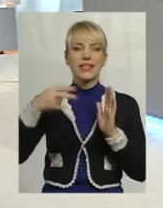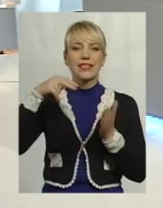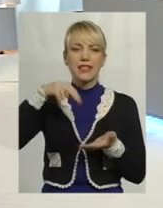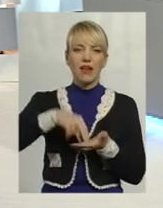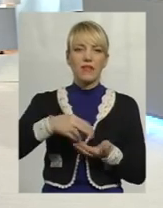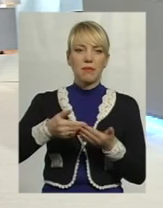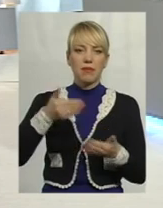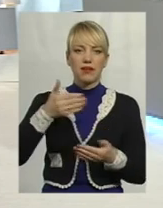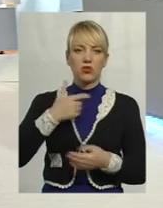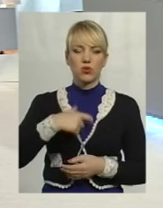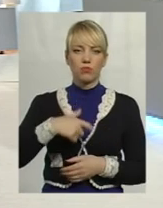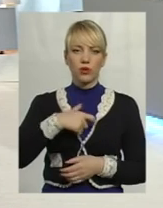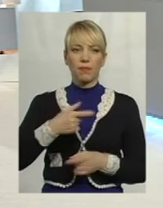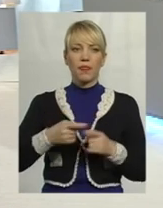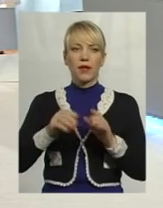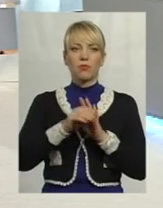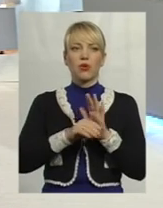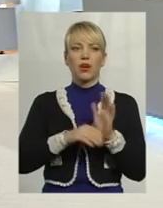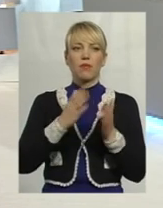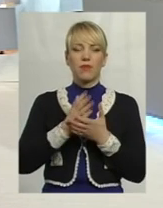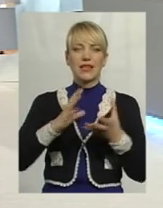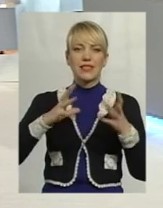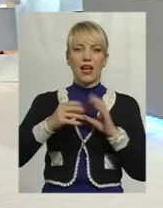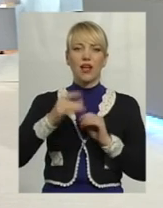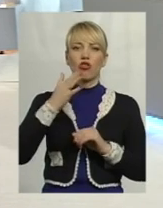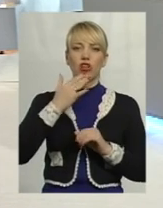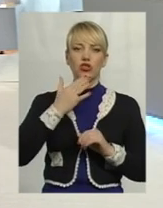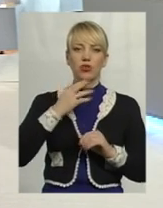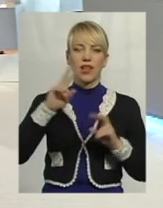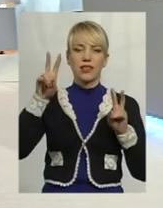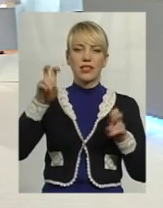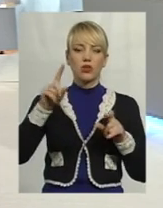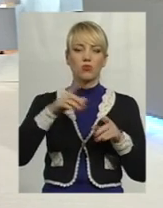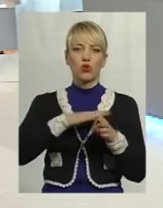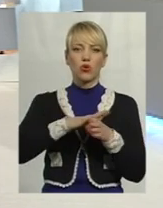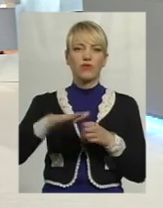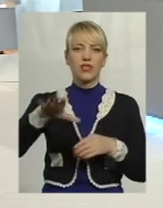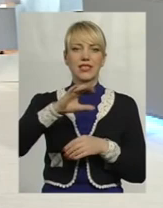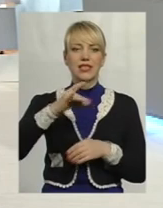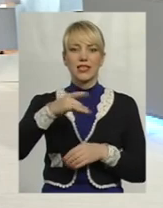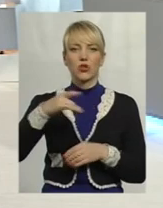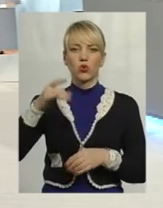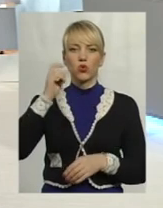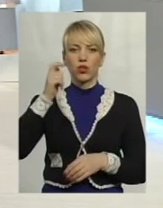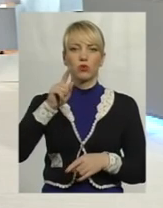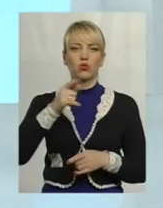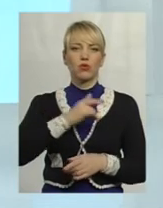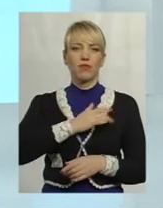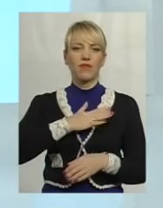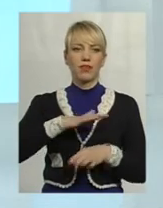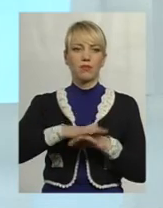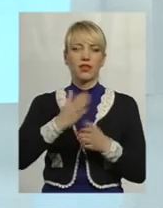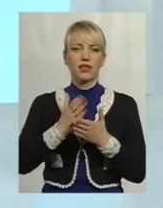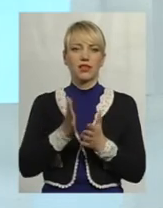змінитися? Програма має загальнонаціональний статус, тому що вона реалізовується, насправді, в усіх регіонах України, тому що «Приватбанк» є